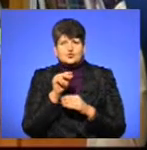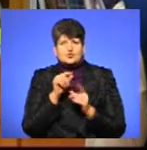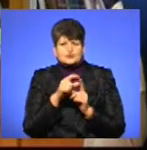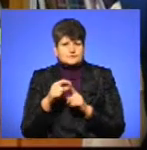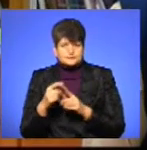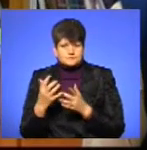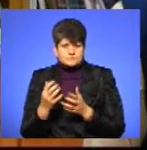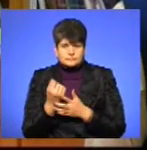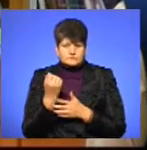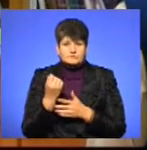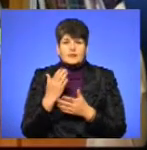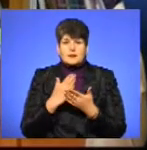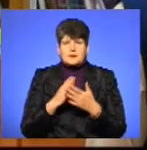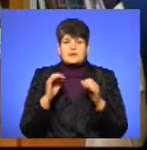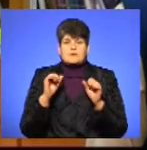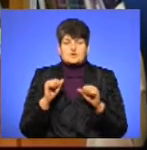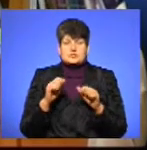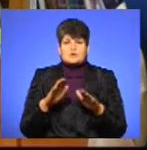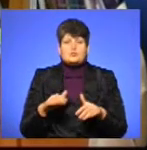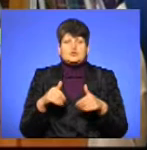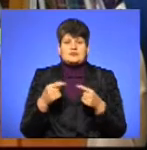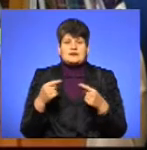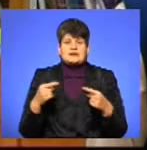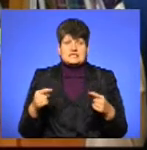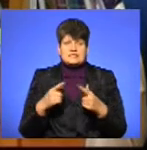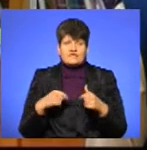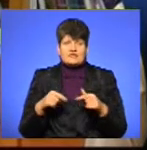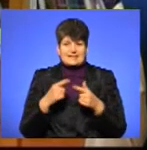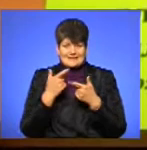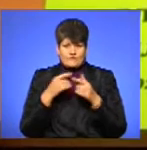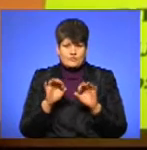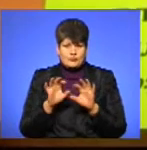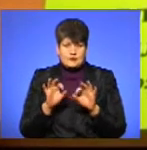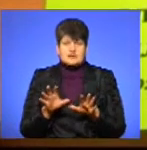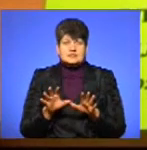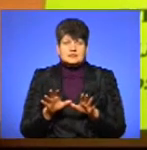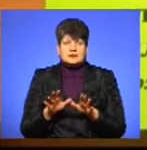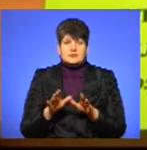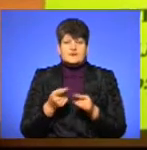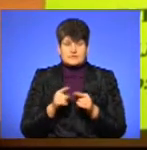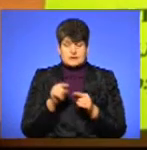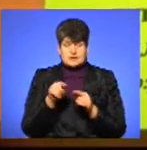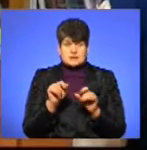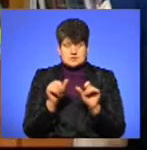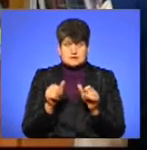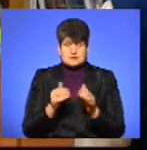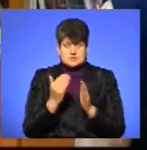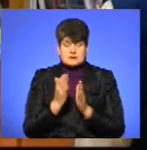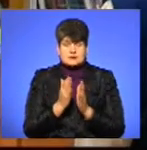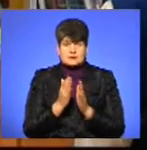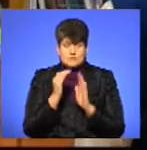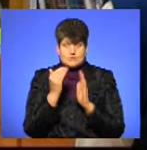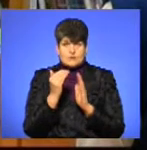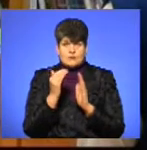можливість подавати різні види інформації в межах цього формату. Ну і